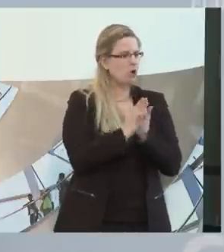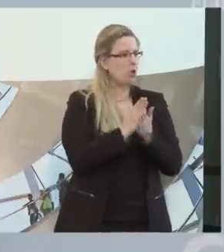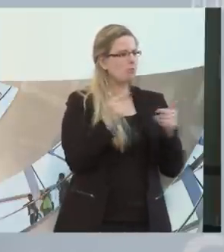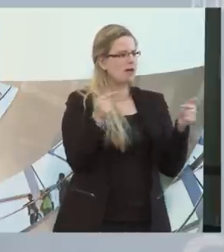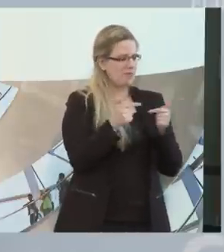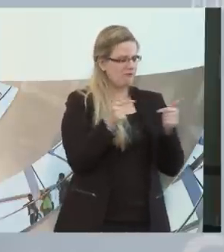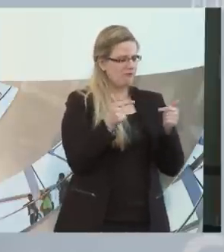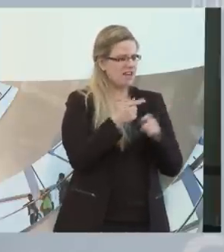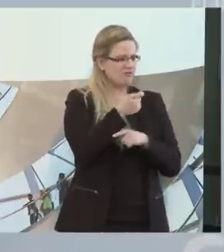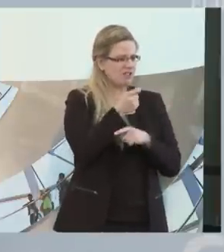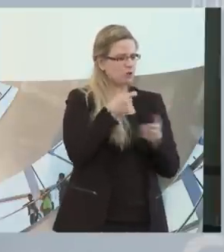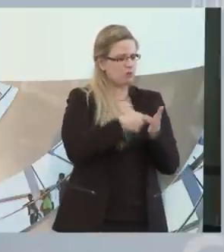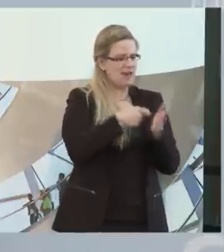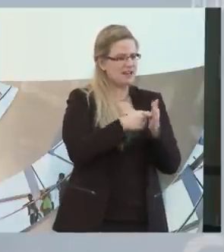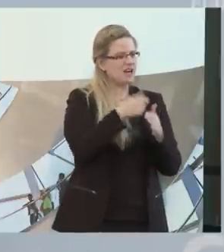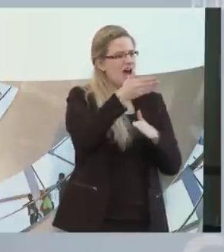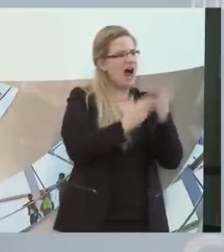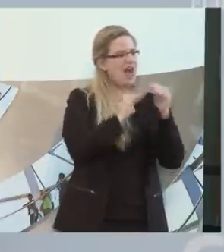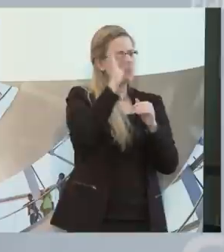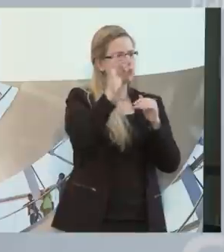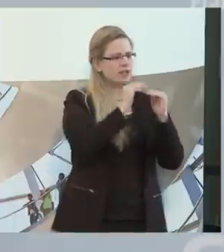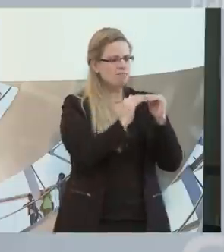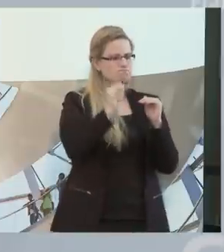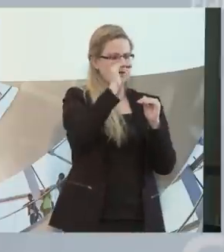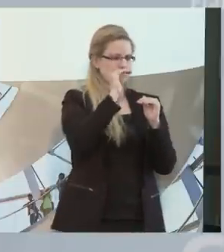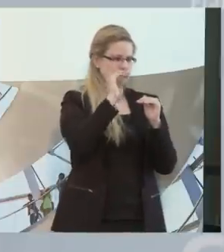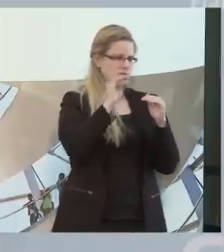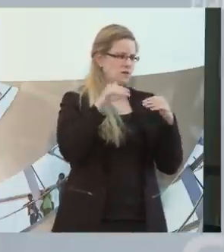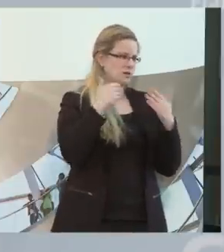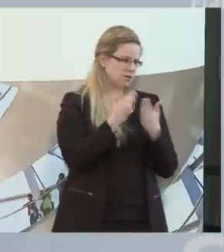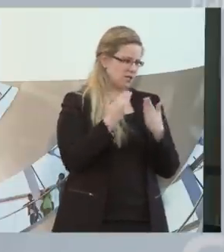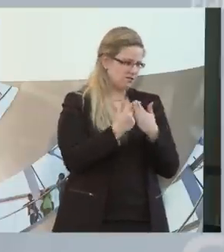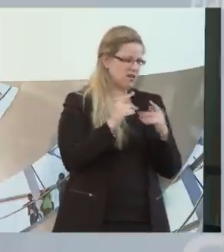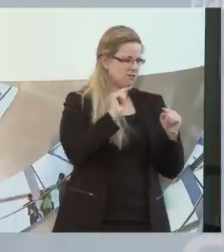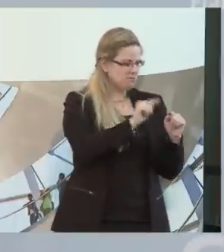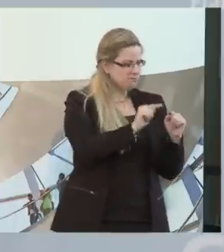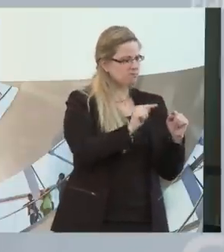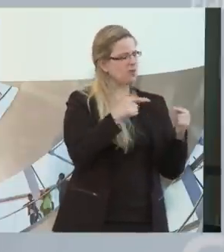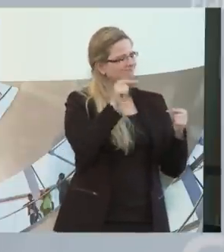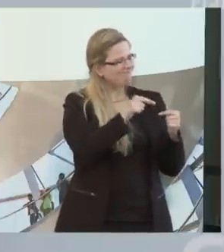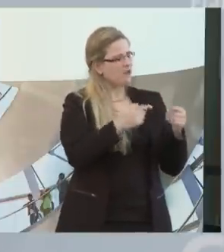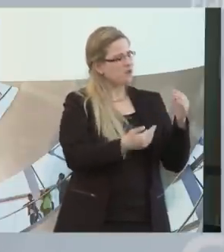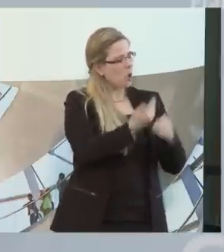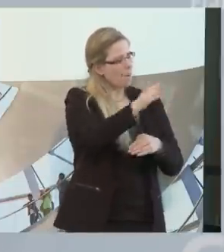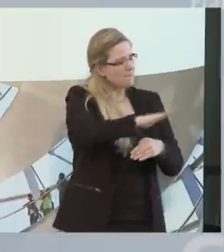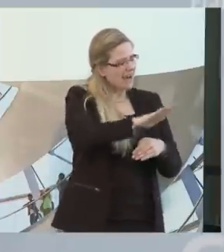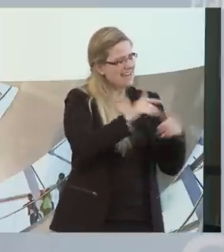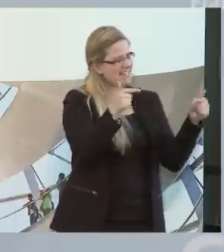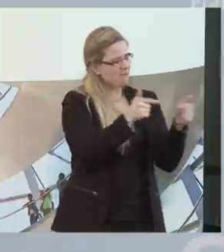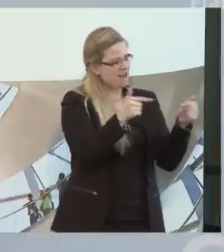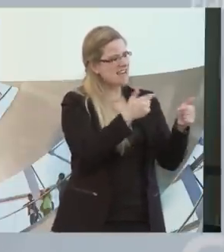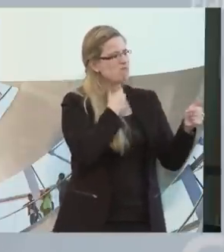um ein halbes Prozent erhöht wird, um überhaupt die Spielräume zu haben, diesen neuen Pflegebedürftigkeitsbegriff einzuführen.